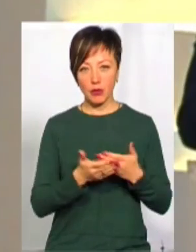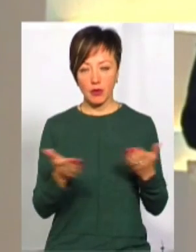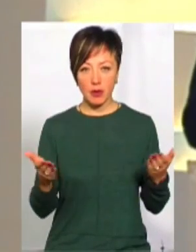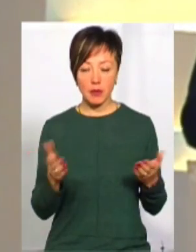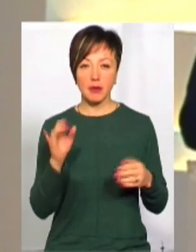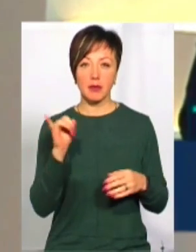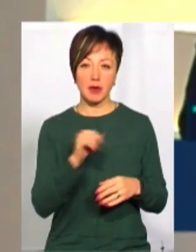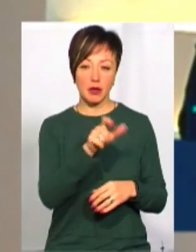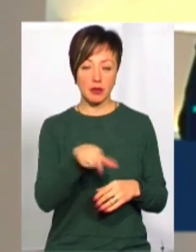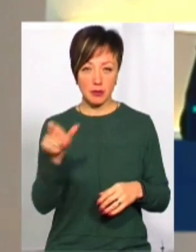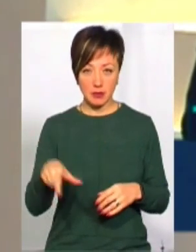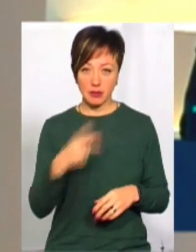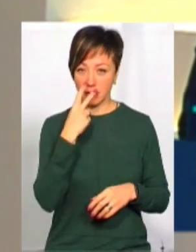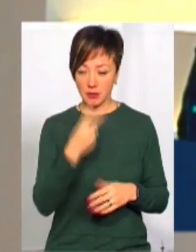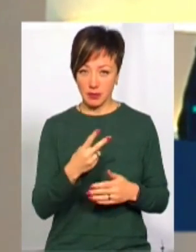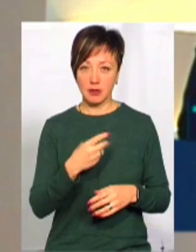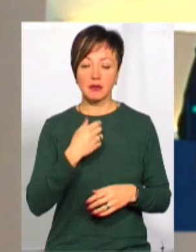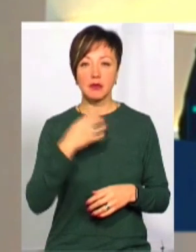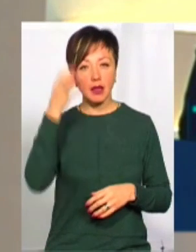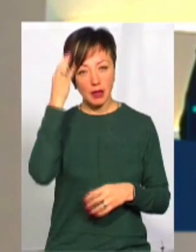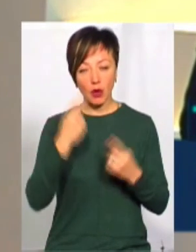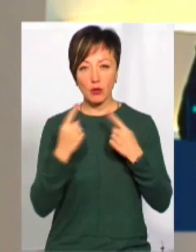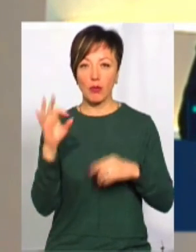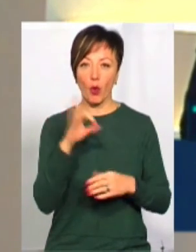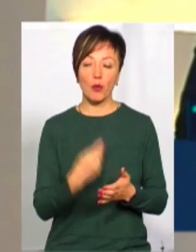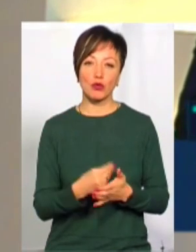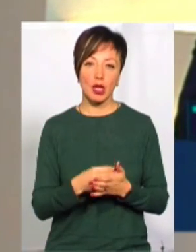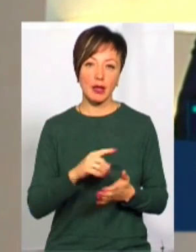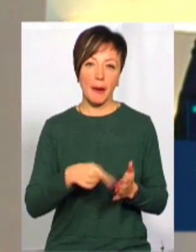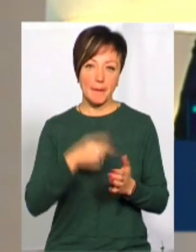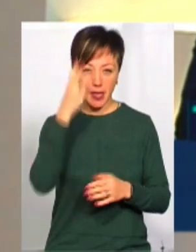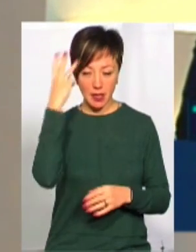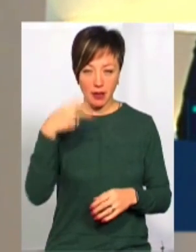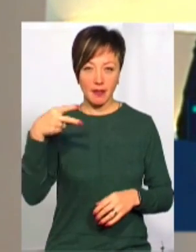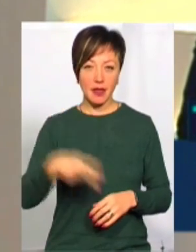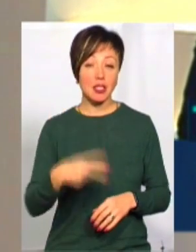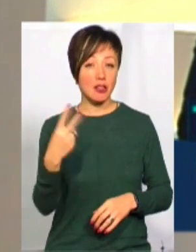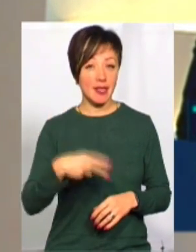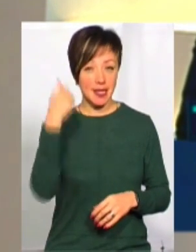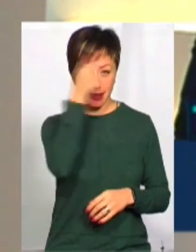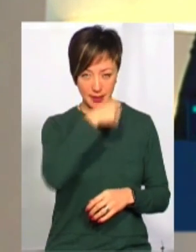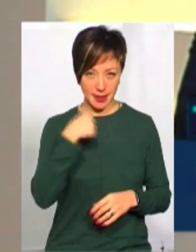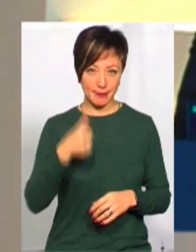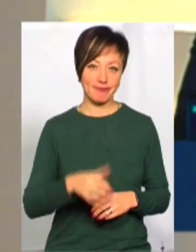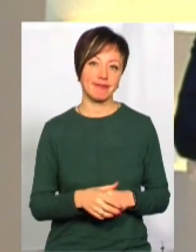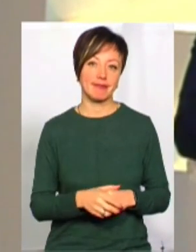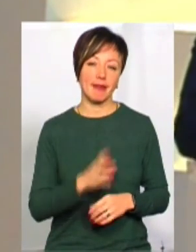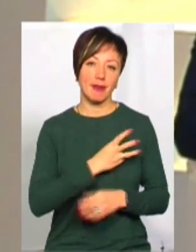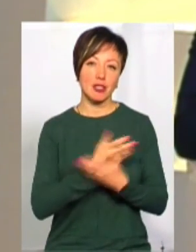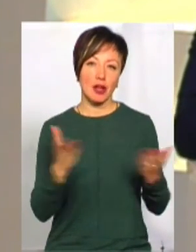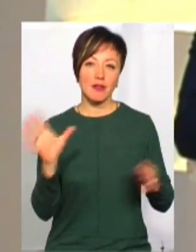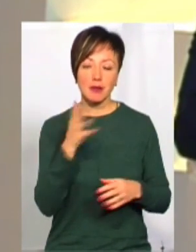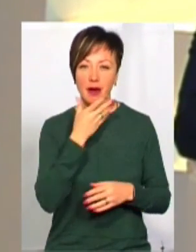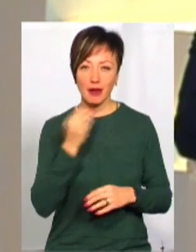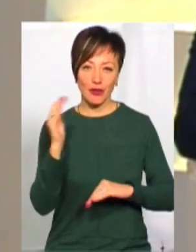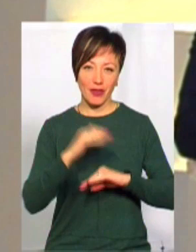радіослухачам. Нагадаю, що сьогодні ми розмовляли про бюджет Хмельницького на 2020 рік. Бажаю